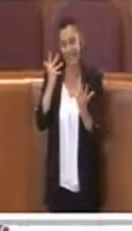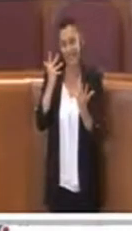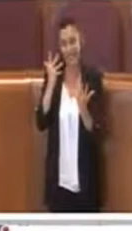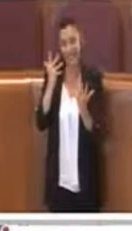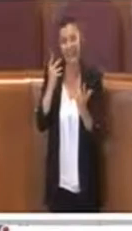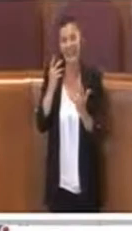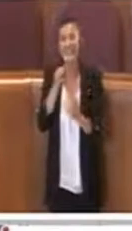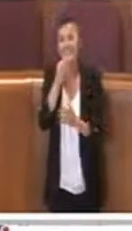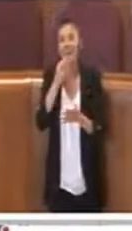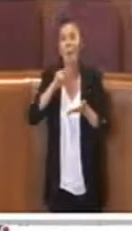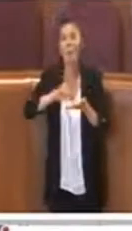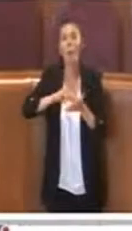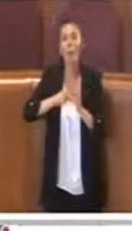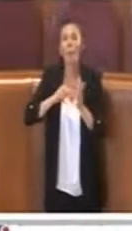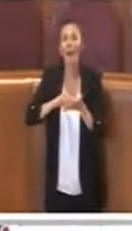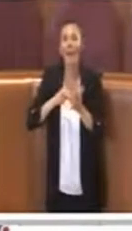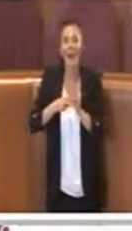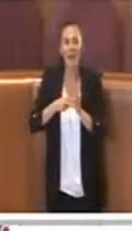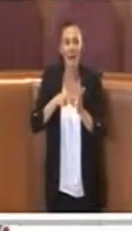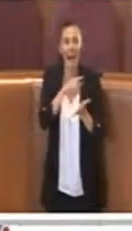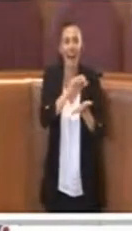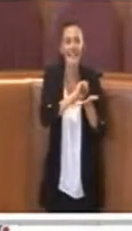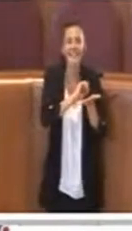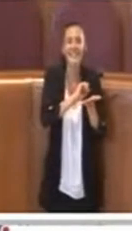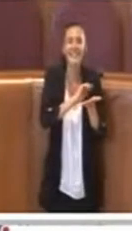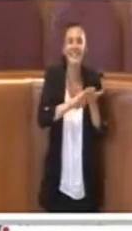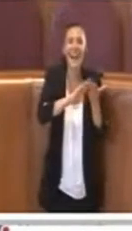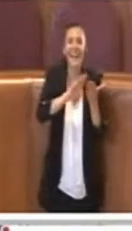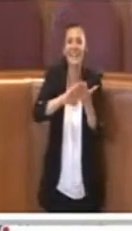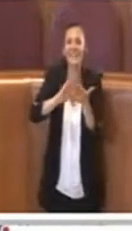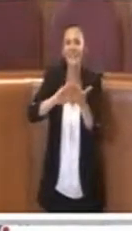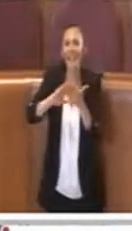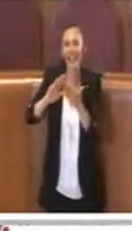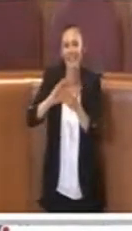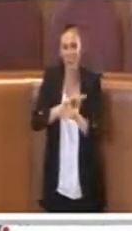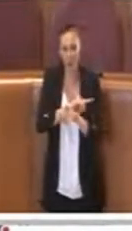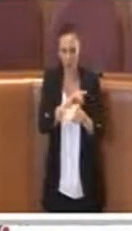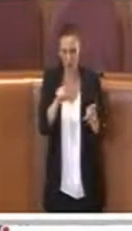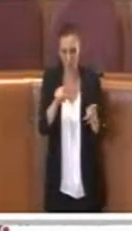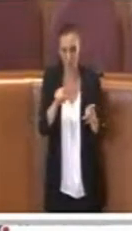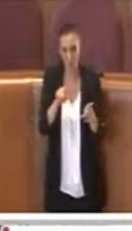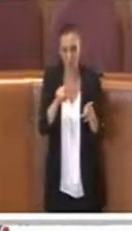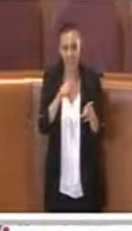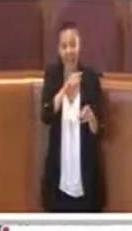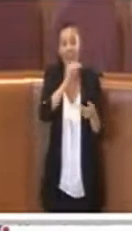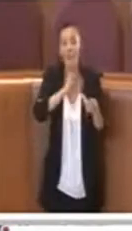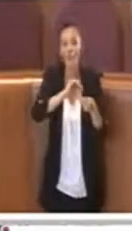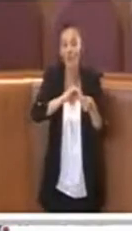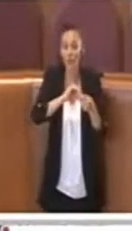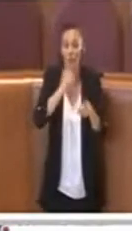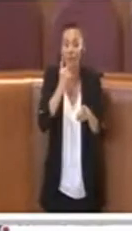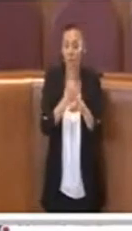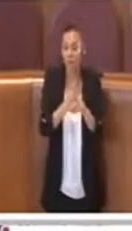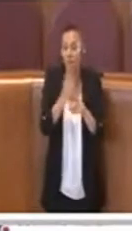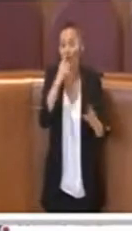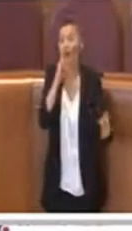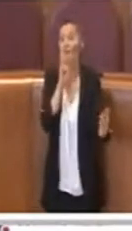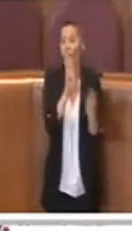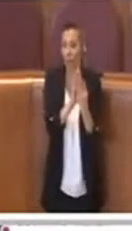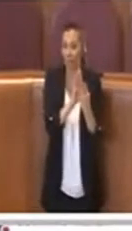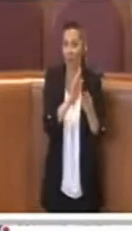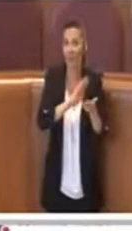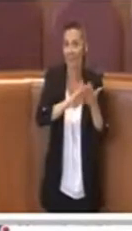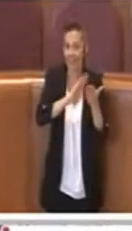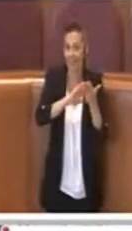delle sanificazioni quello che hanno affrontato le associazioni ciò che ha impedito ad